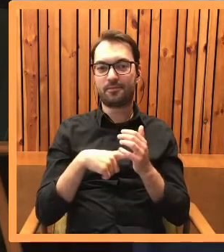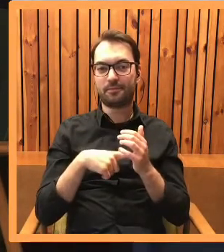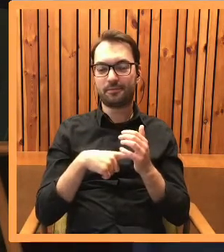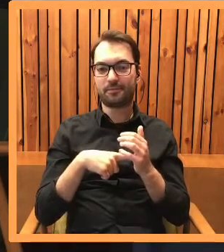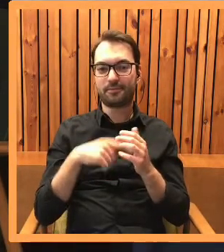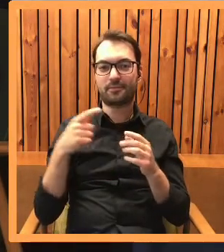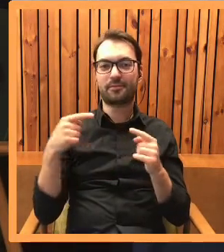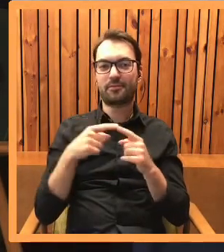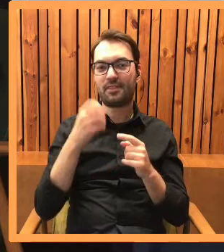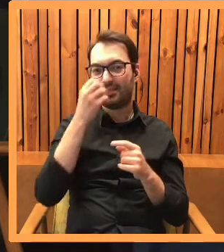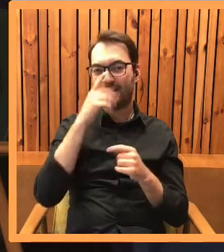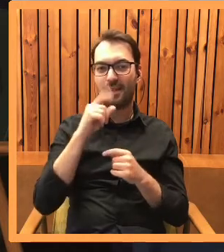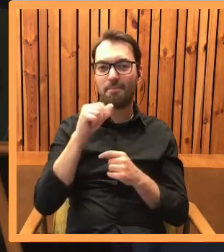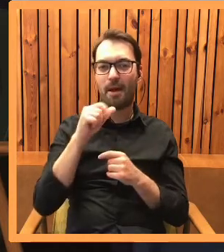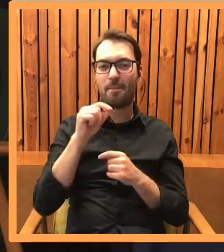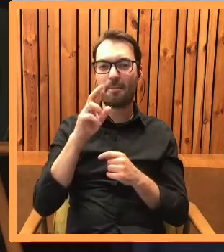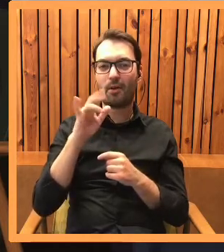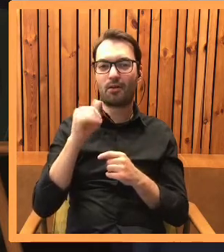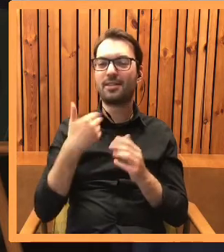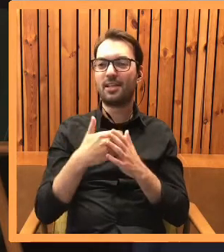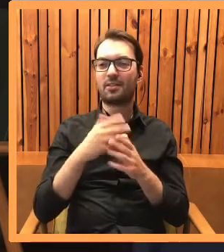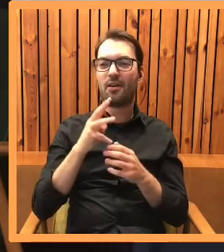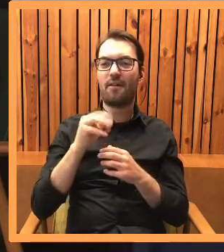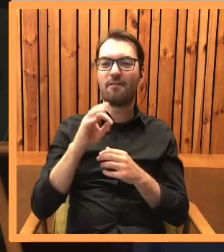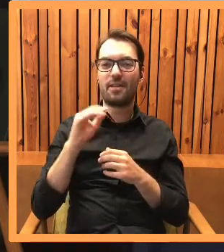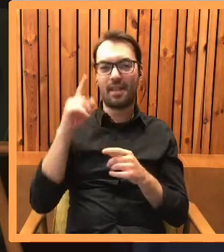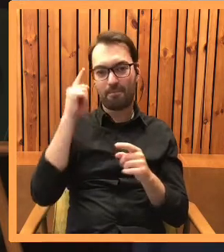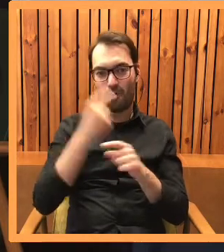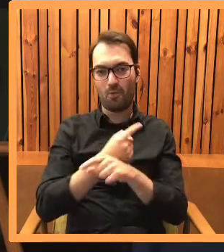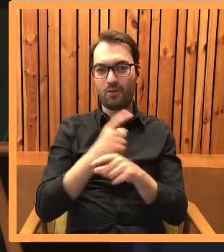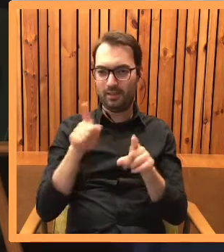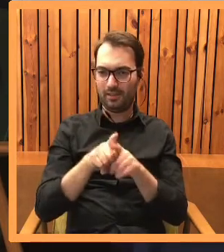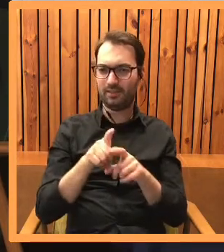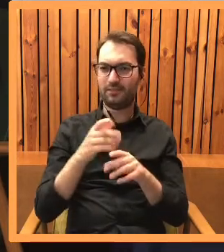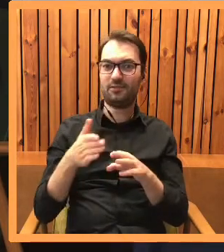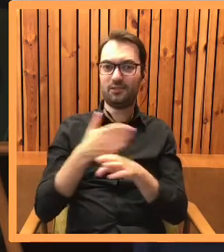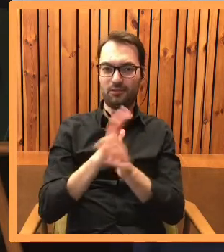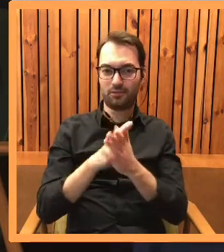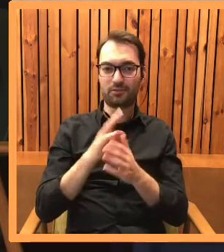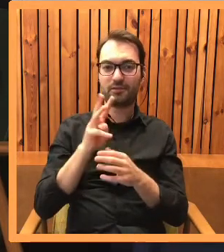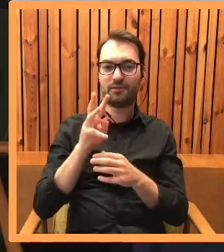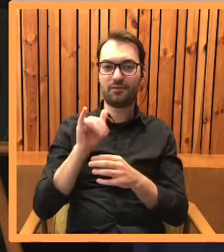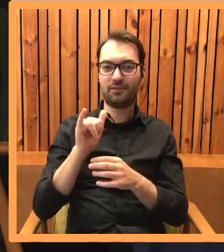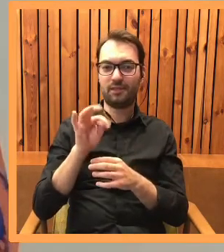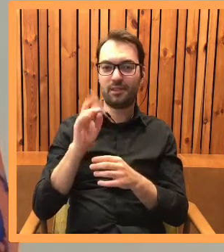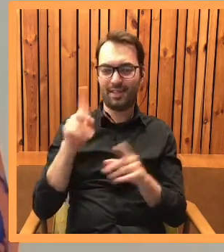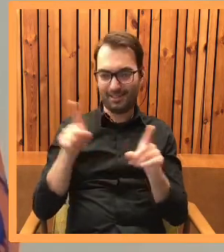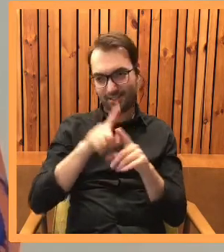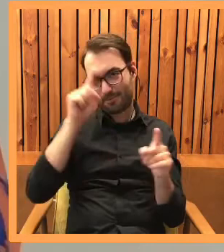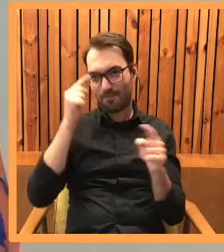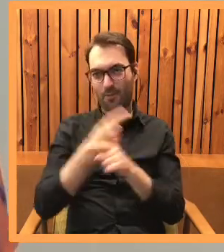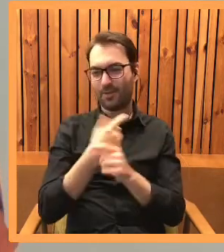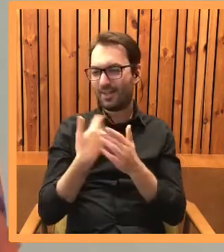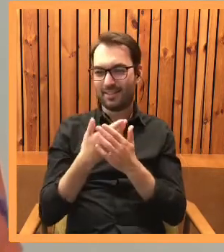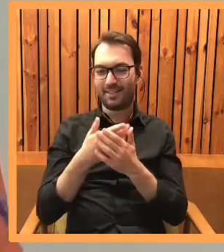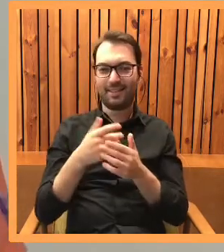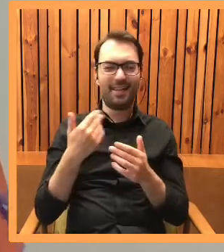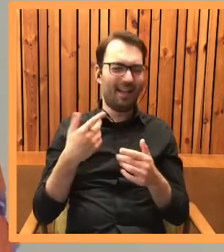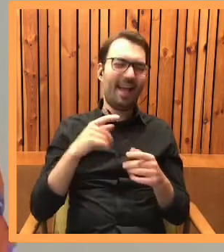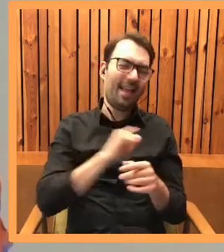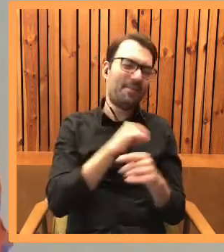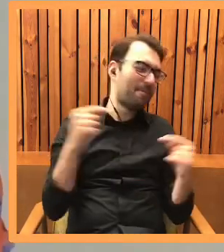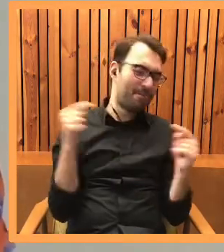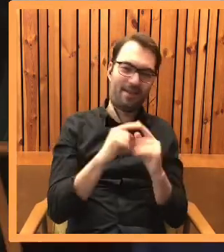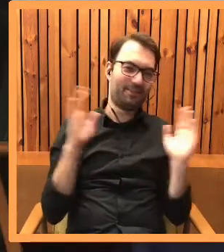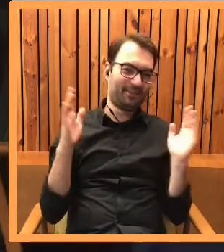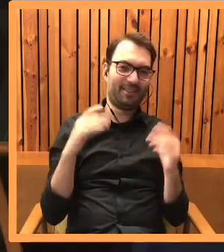do kwiatu paproci. Właśnie, dlaczego Witek Pomyłka w kwiecie paproci też Witek był pomyłką? Jakoś tak mi to imię pasuje. Czy